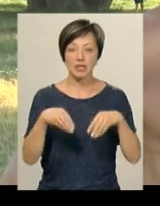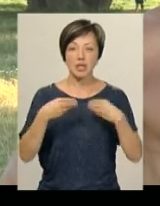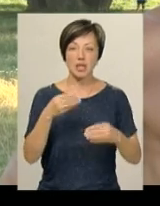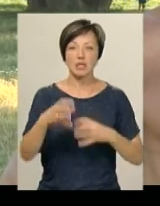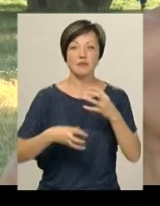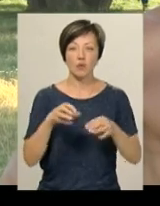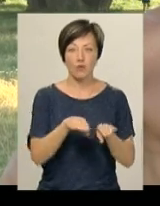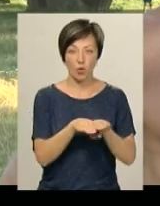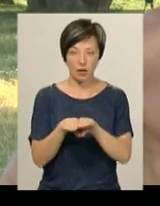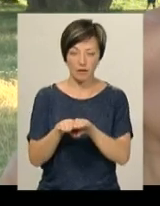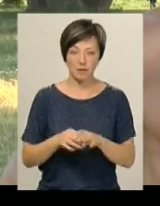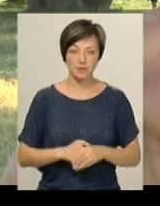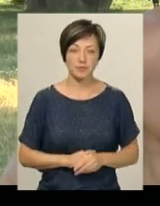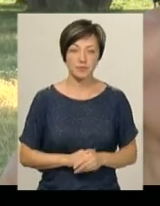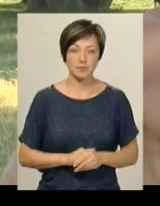її світового рівня.